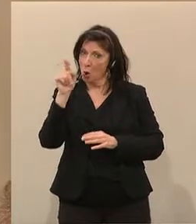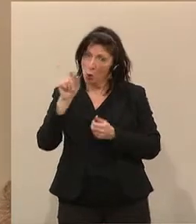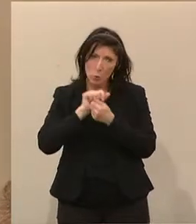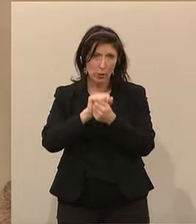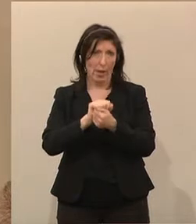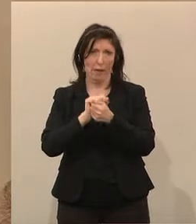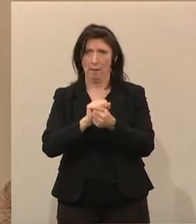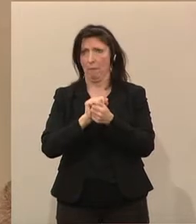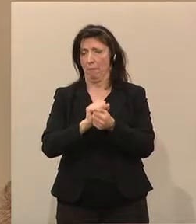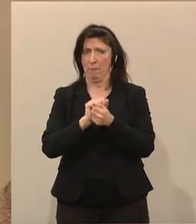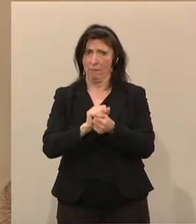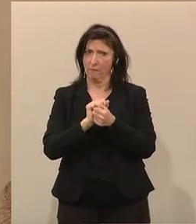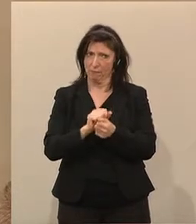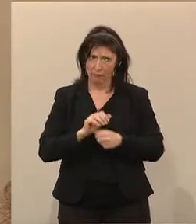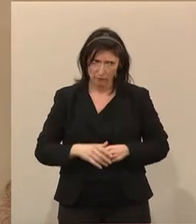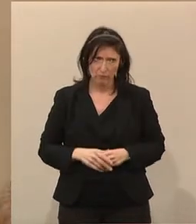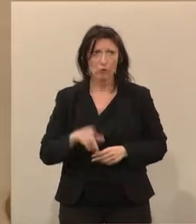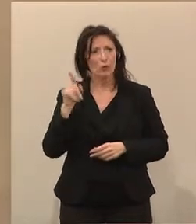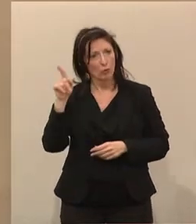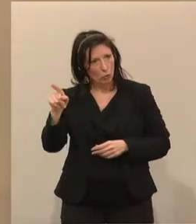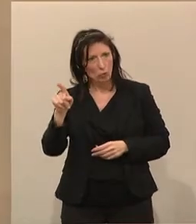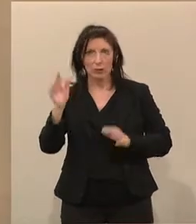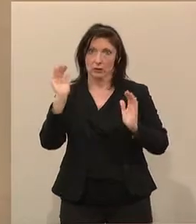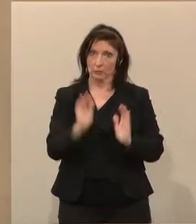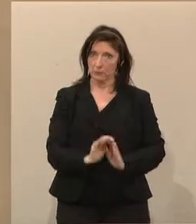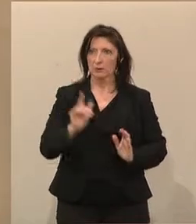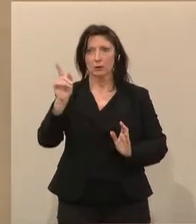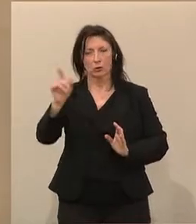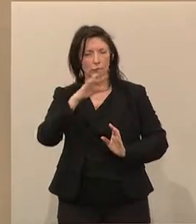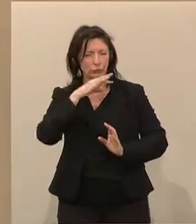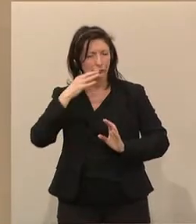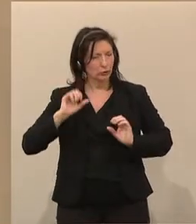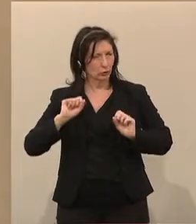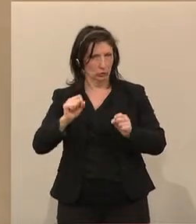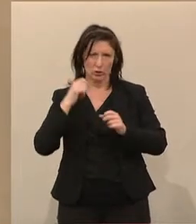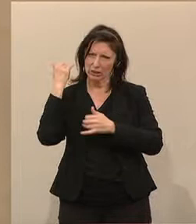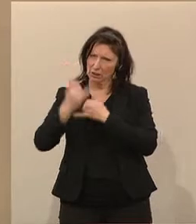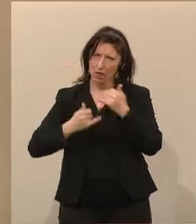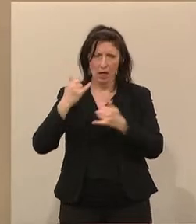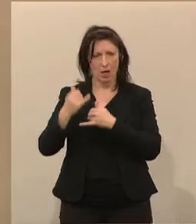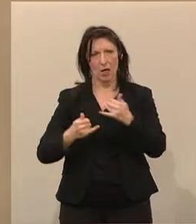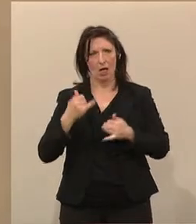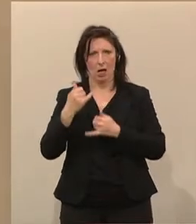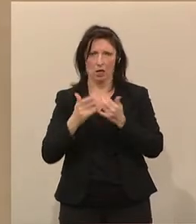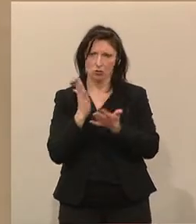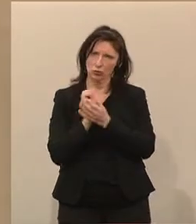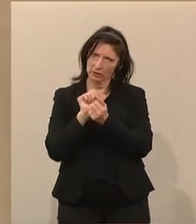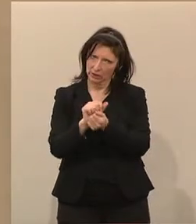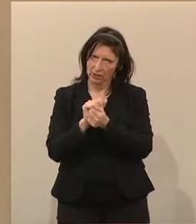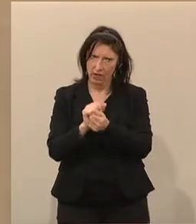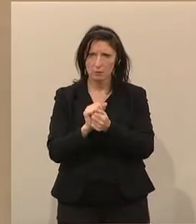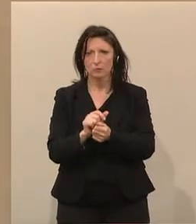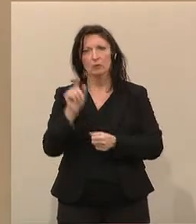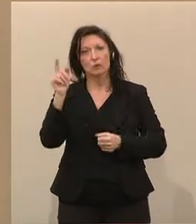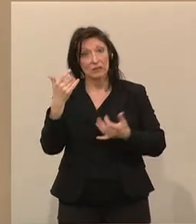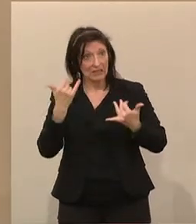für diese Senkung gekämpft und hast mit deinem beherzten Einsatz über Jahre hindurch auch diese freiheitliche Handschrift